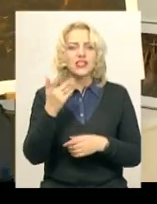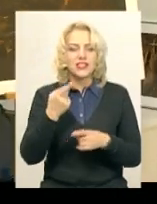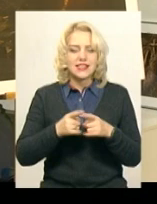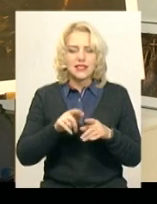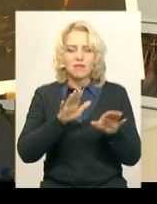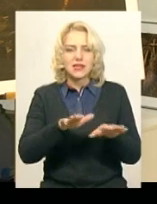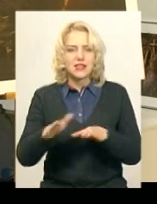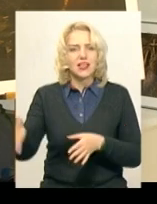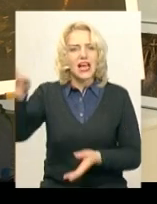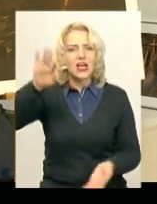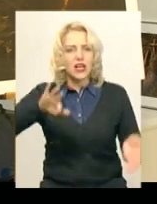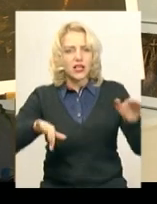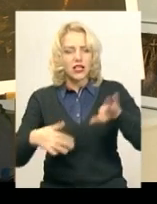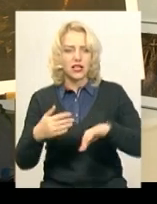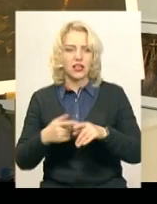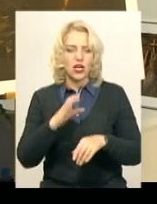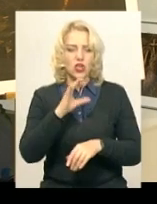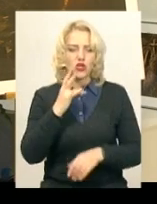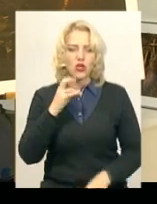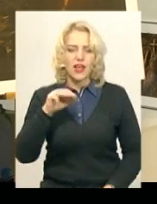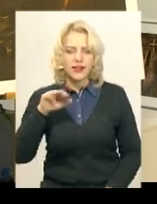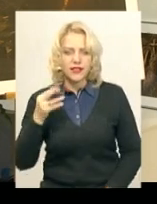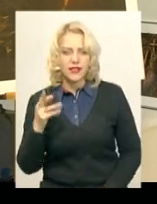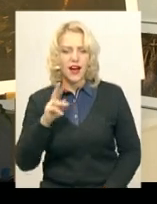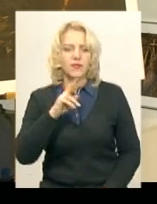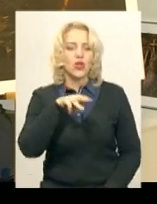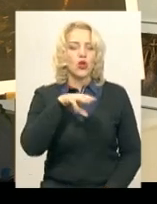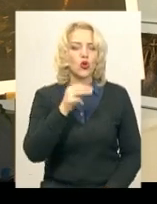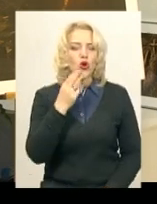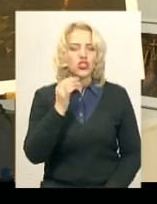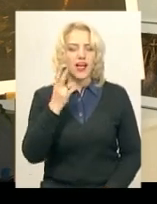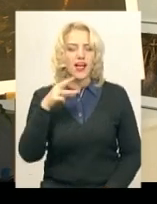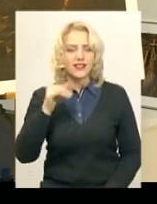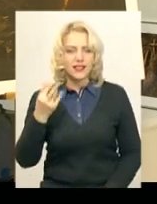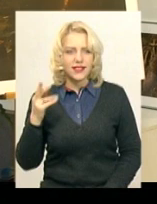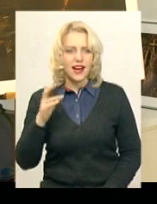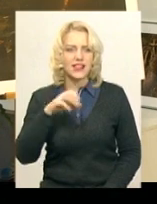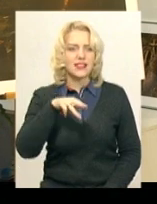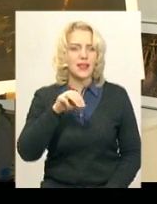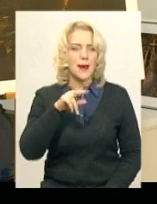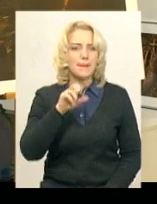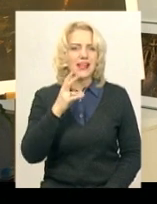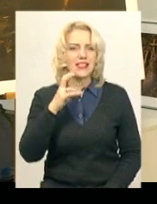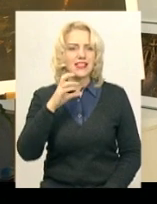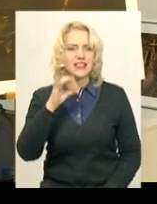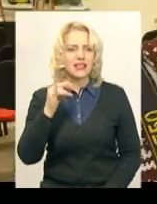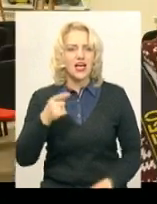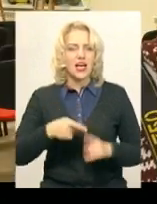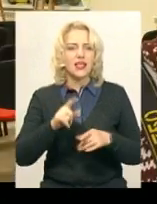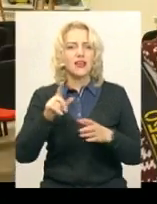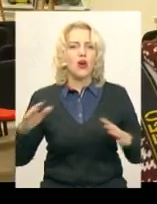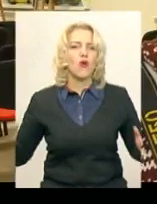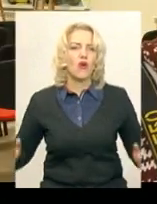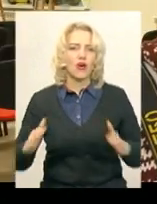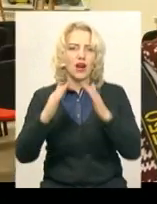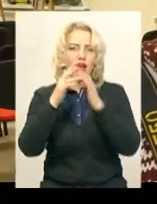регіонів Грузії, як Цванетія, Тушетія і Степанцмінда з величним казбегом. Це